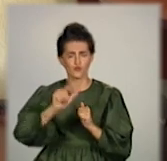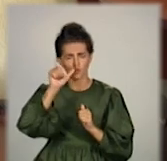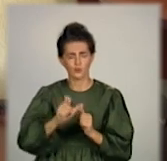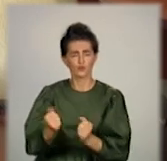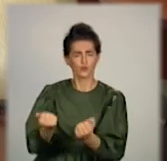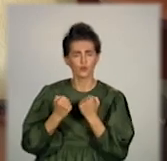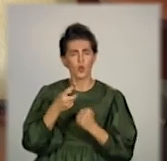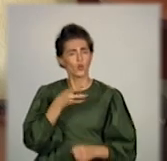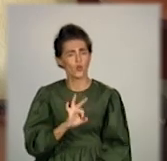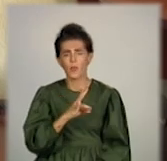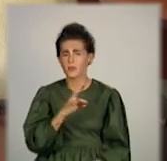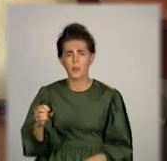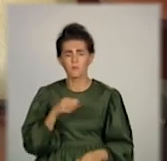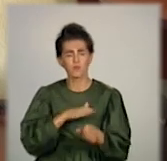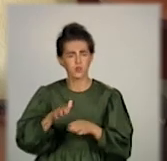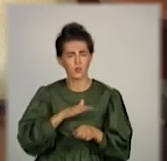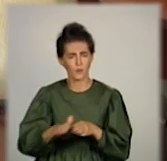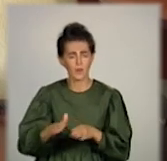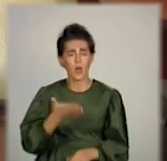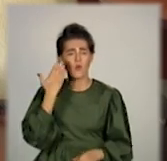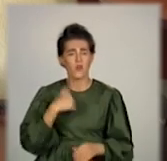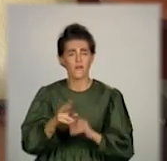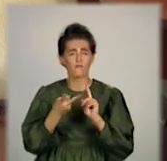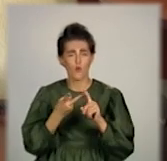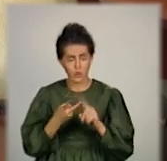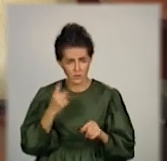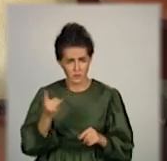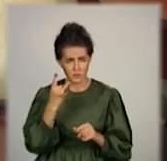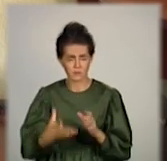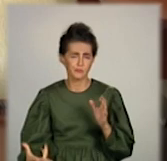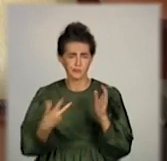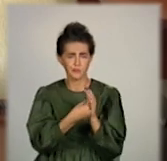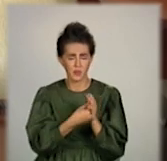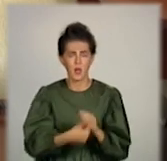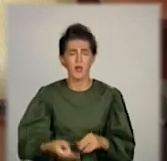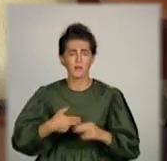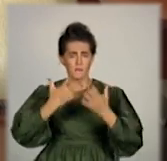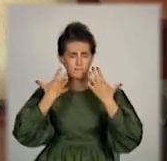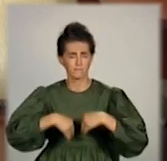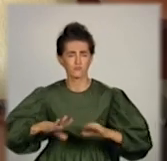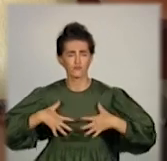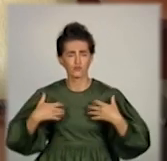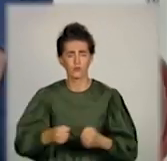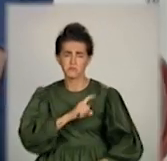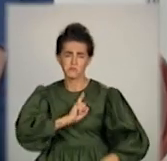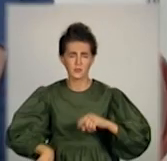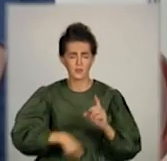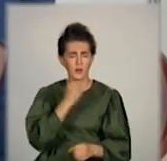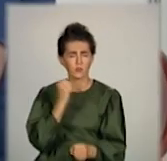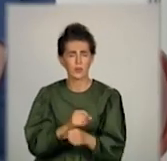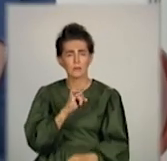не полностью. Получає втору дозу, тут вже імунітет быстрее работает.